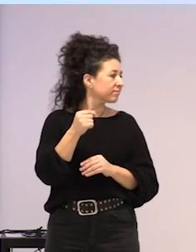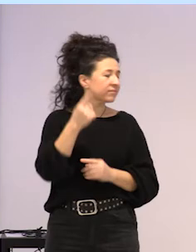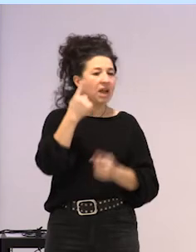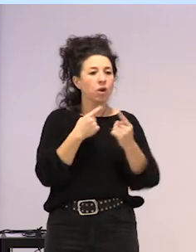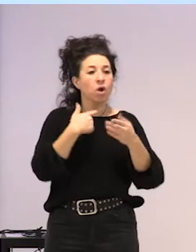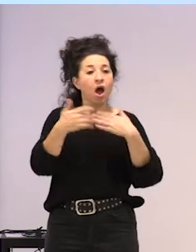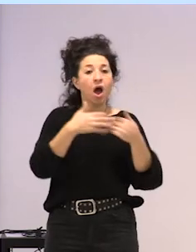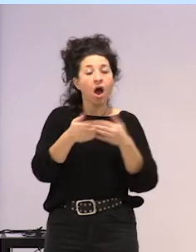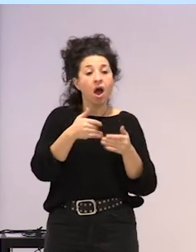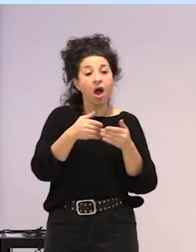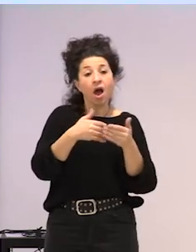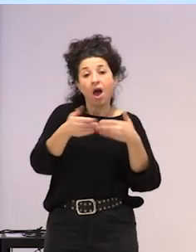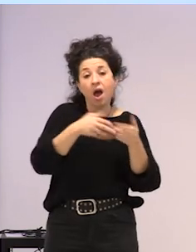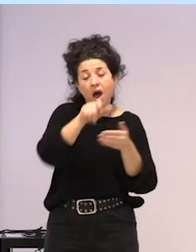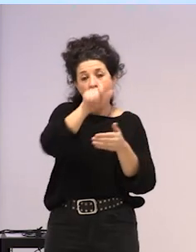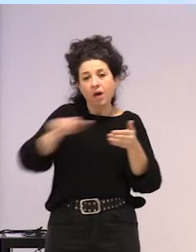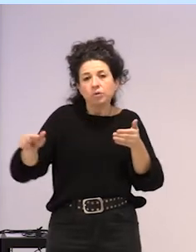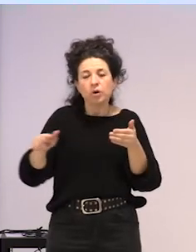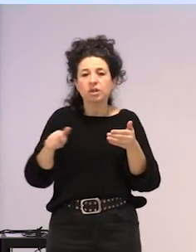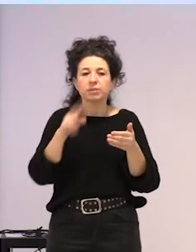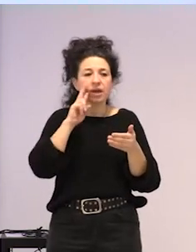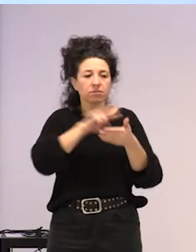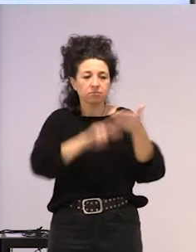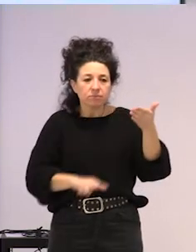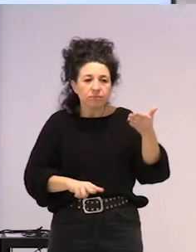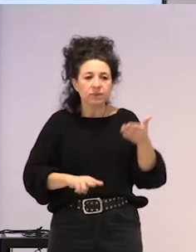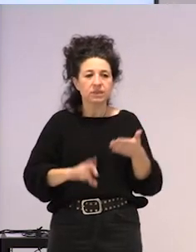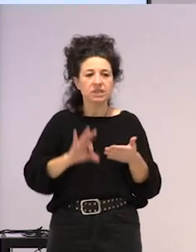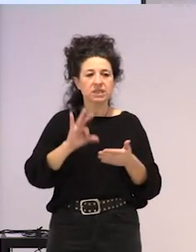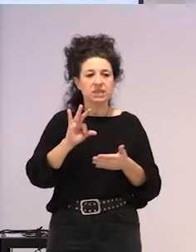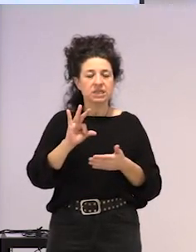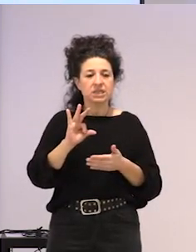autore batzuk nahi baduzu egero begiratzeko, baina, zara razabik esaten du,